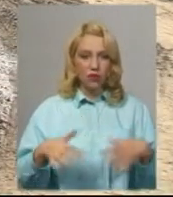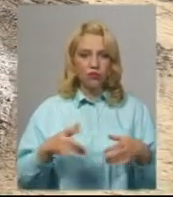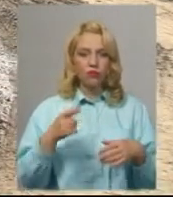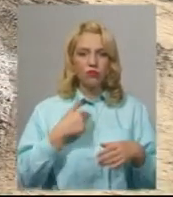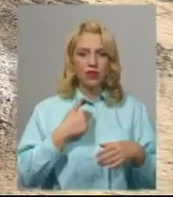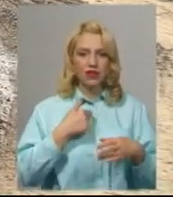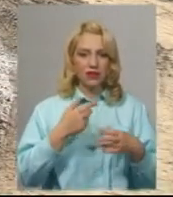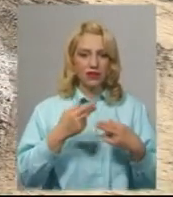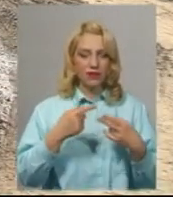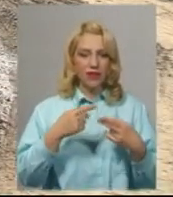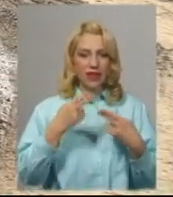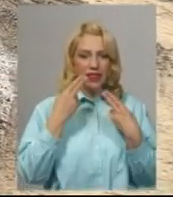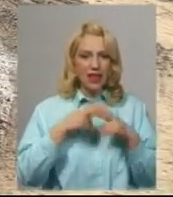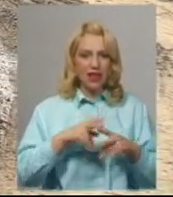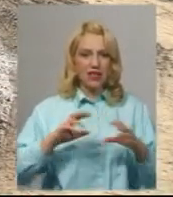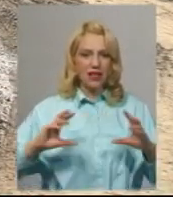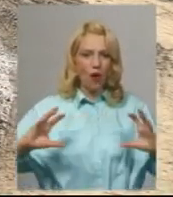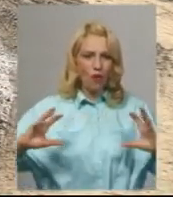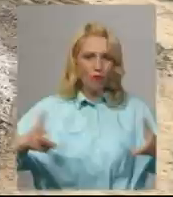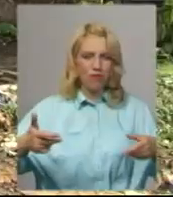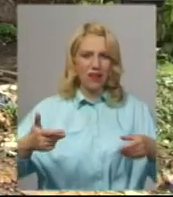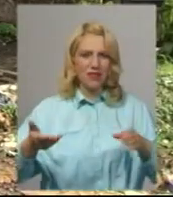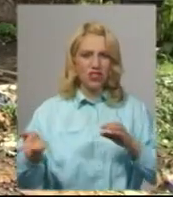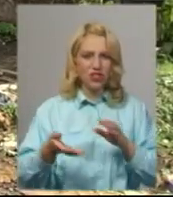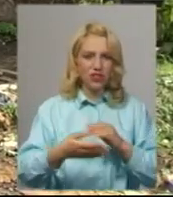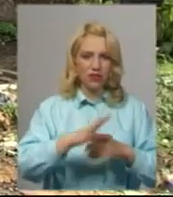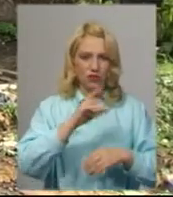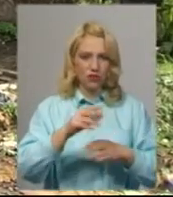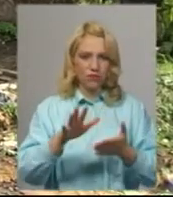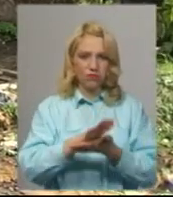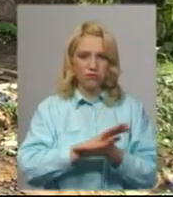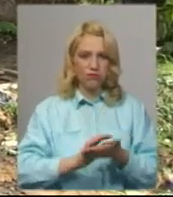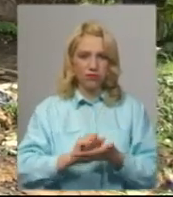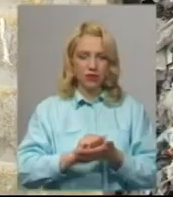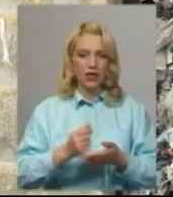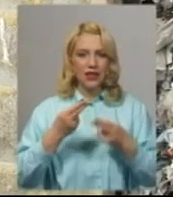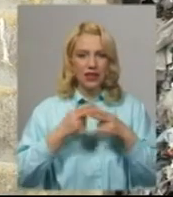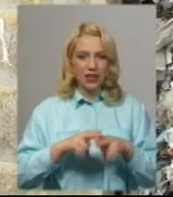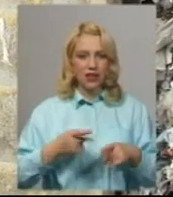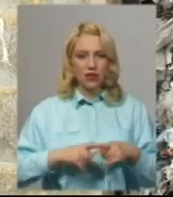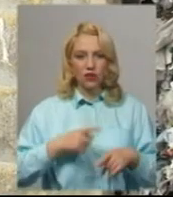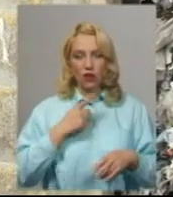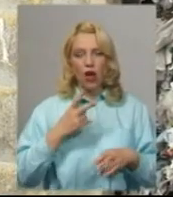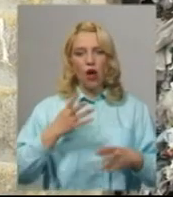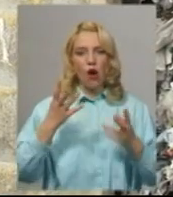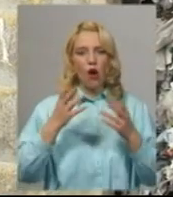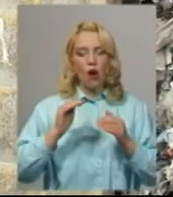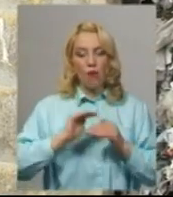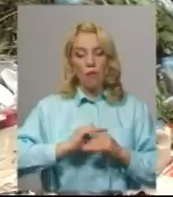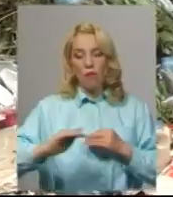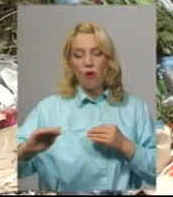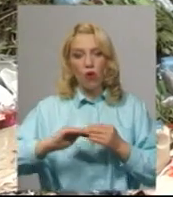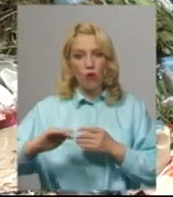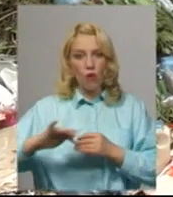постійно і комбайни забиває, то жатку, то під барабаню. Віктор Ліщинський каже, полігон мають облаштувати. Туди